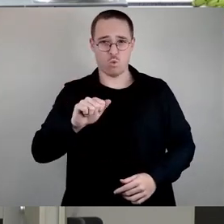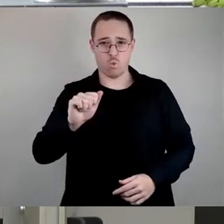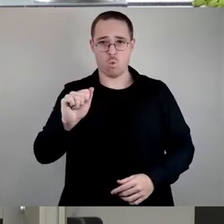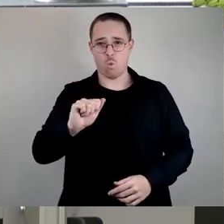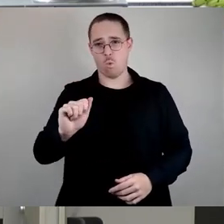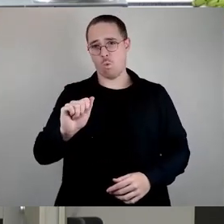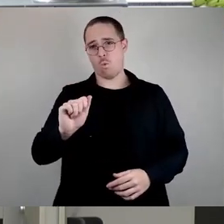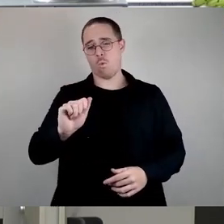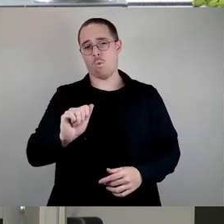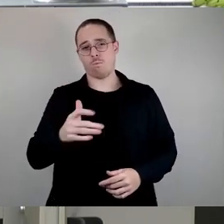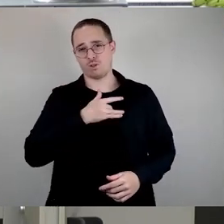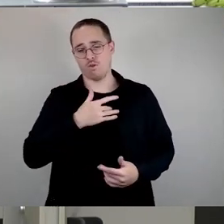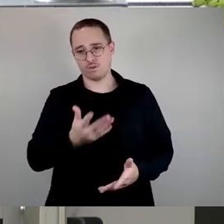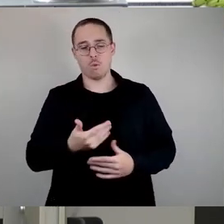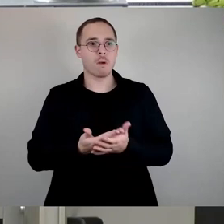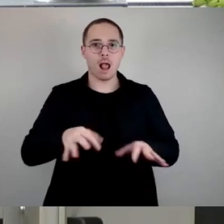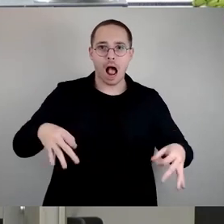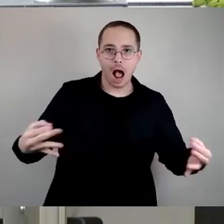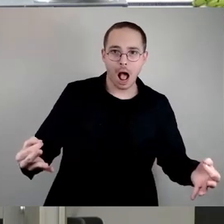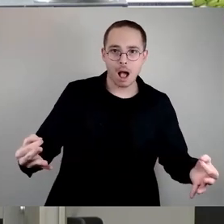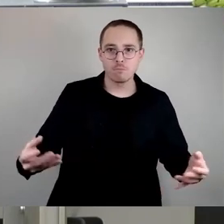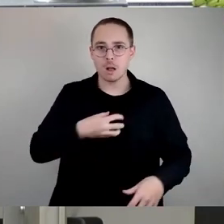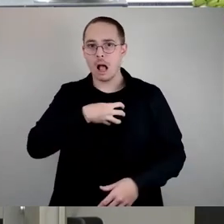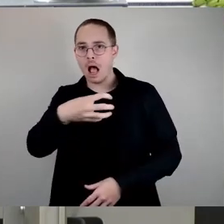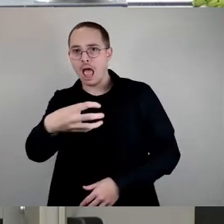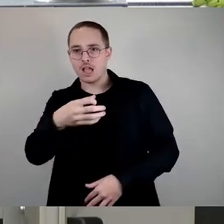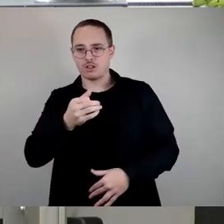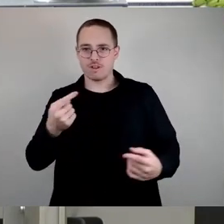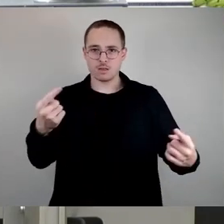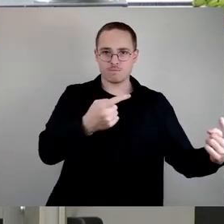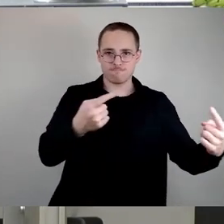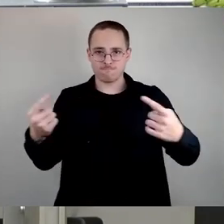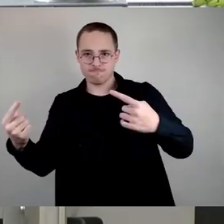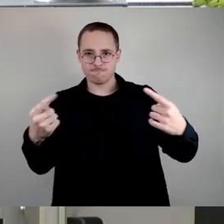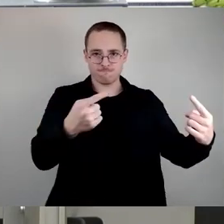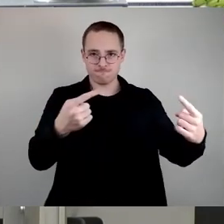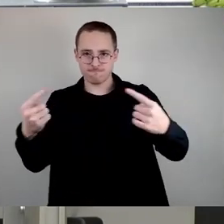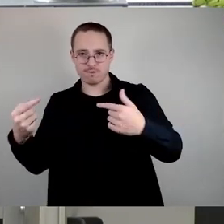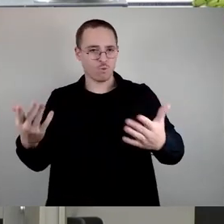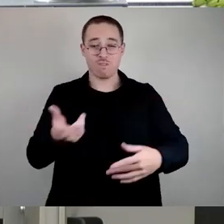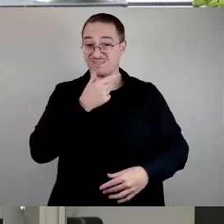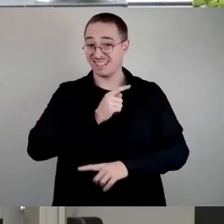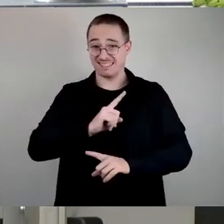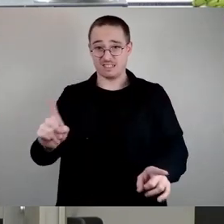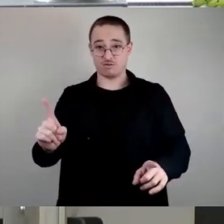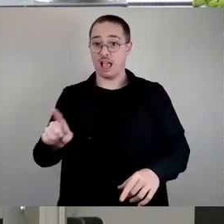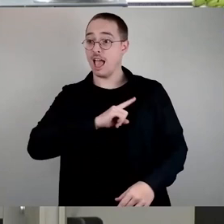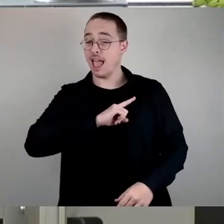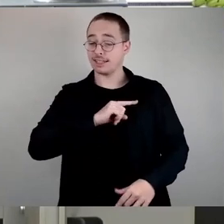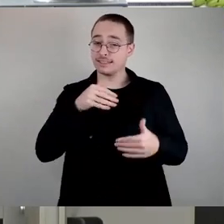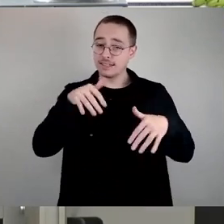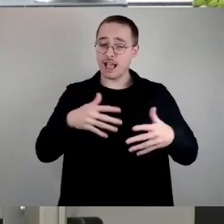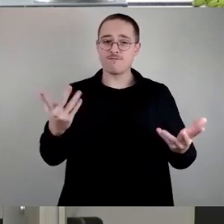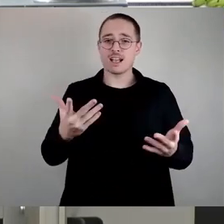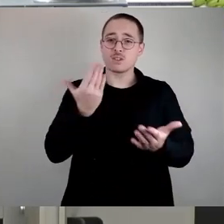das Gegeneinander ausspielen, sondern es geht im Regelfall um konkrete Fälle und es geht im Regelfall um die Mittelschicht